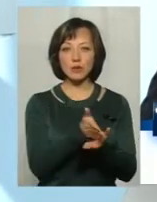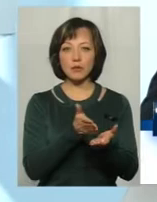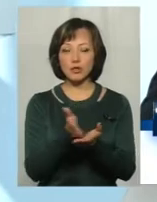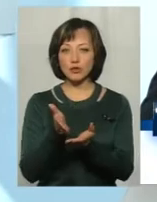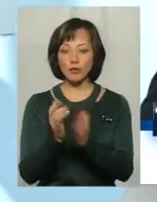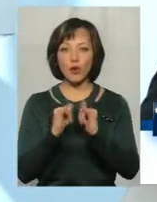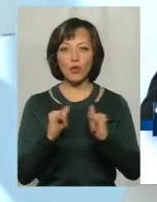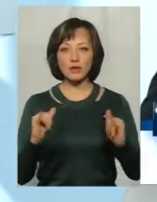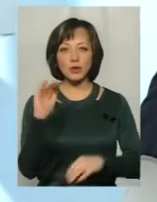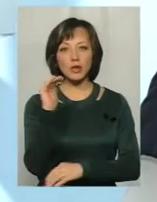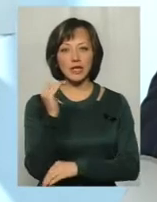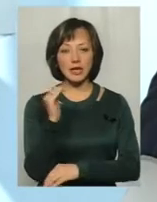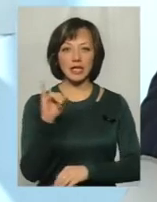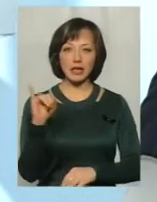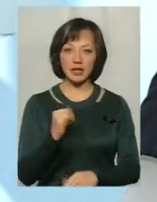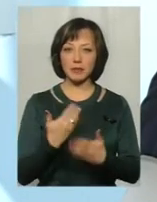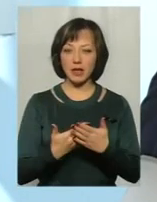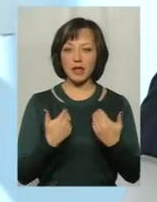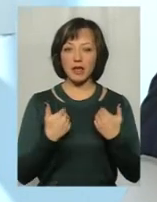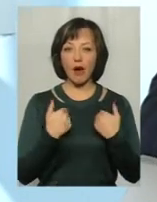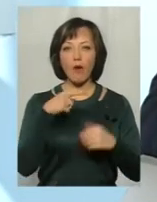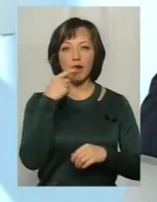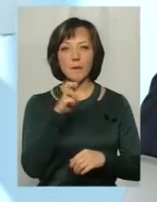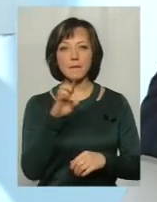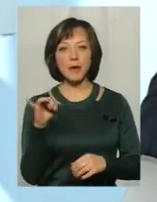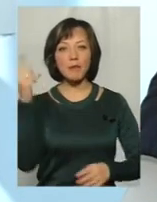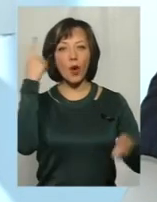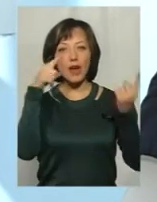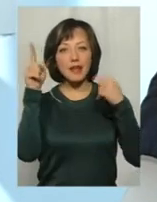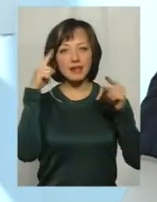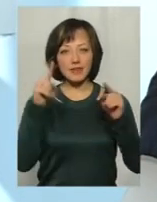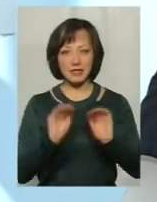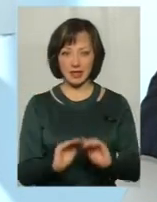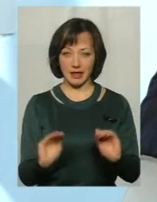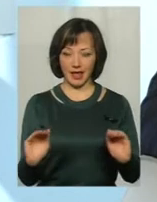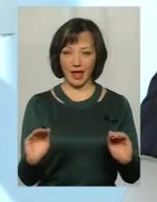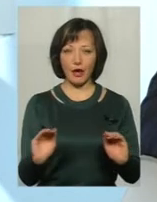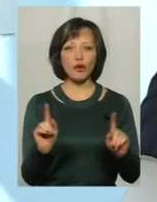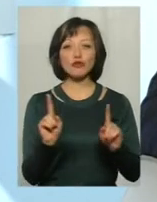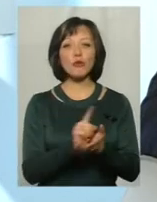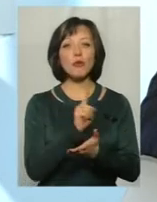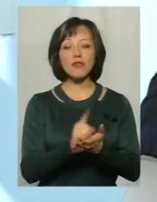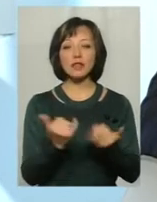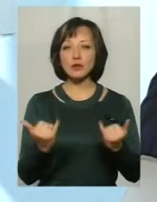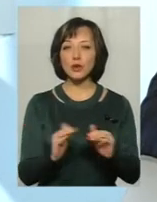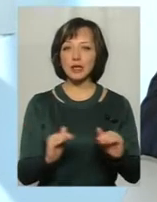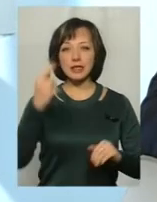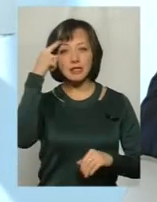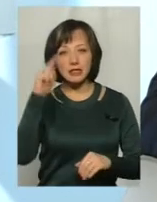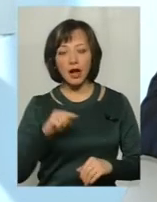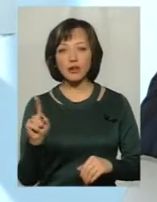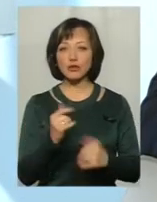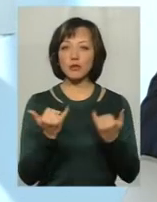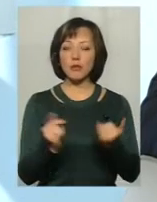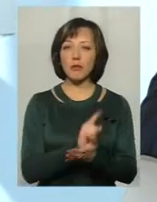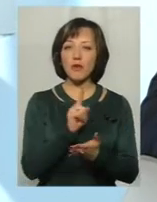всебічному розвитку дитини. І, скажімо так, я б говорив би про креативність дітей. Що повинні сьогодні діти знати, що вони